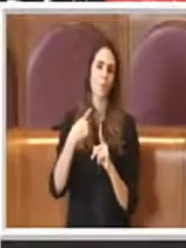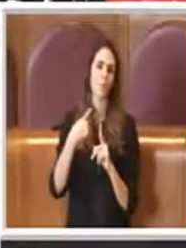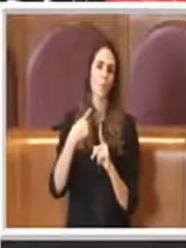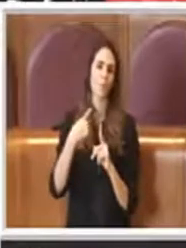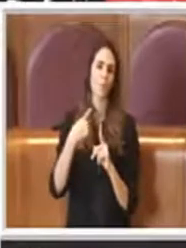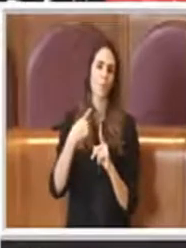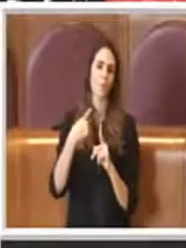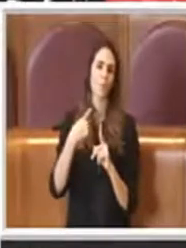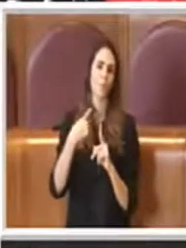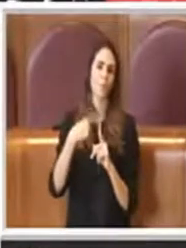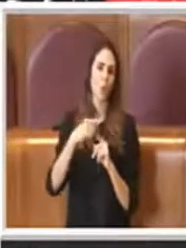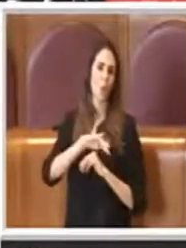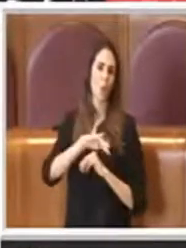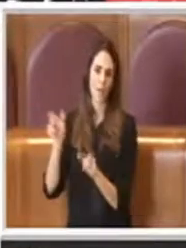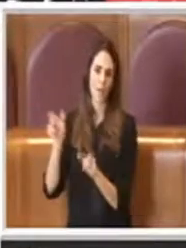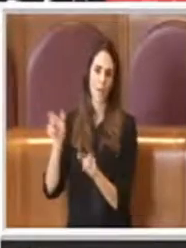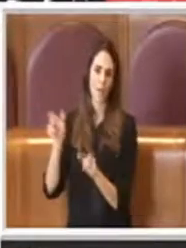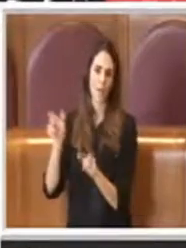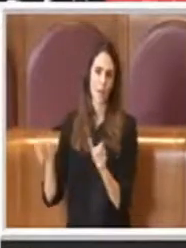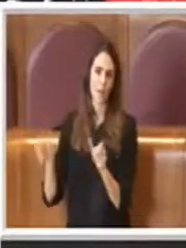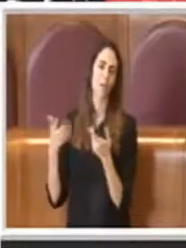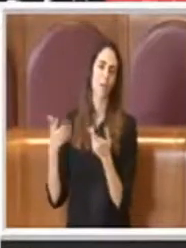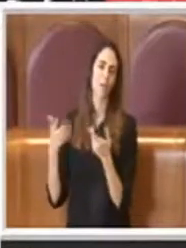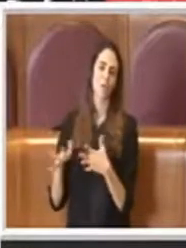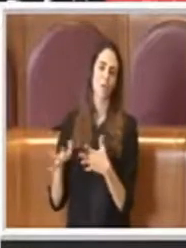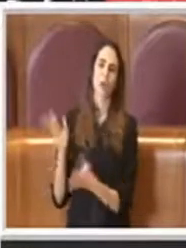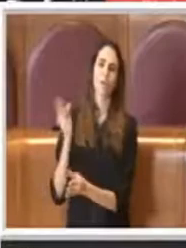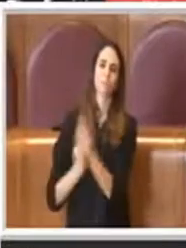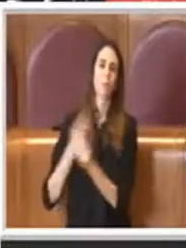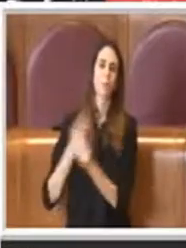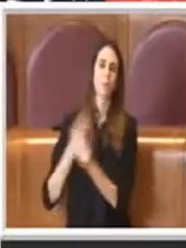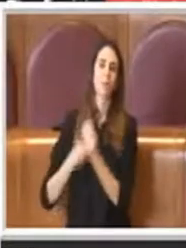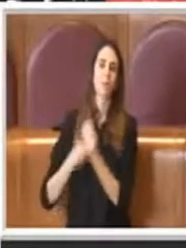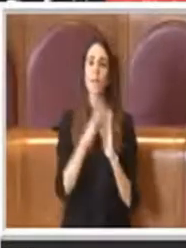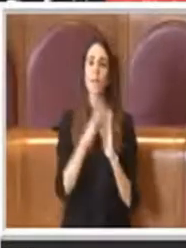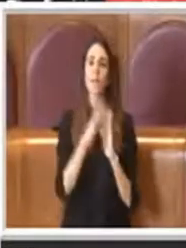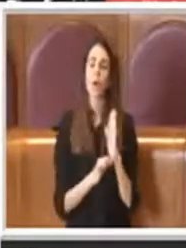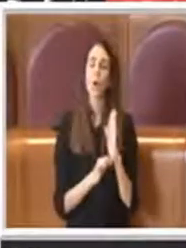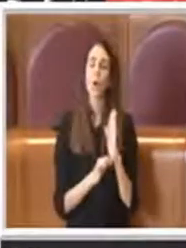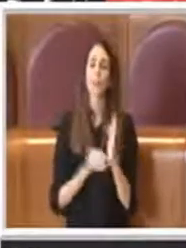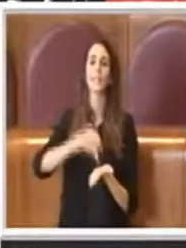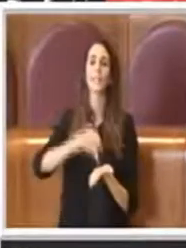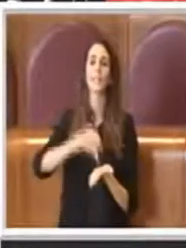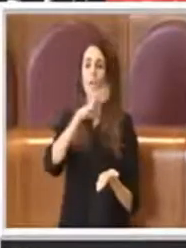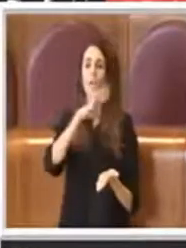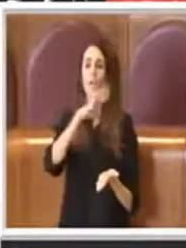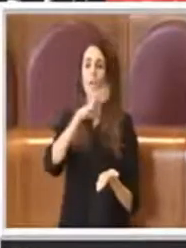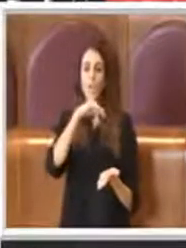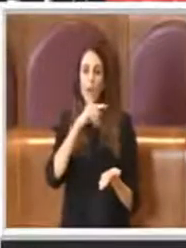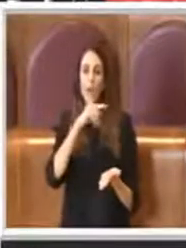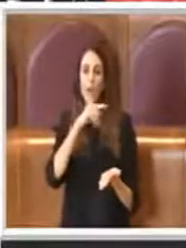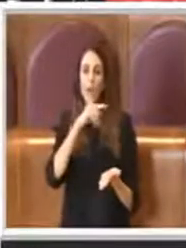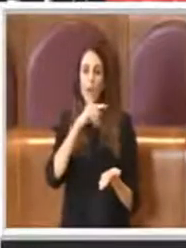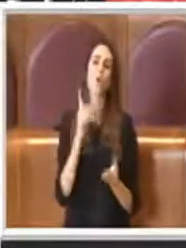hanno più volte chiesto il regolamento dei centri anziani che abbiamo